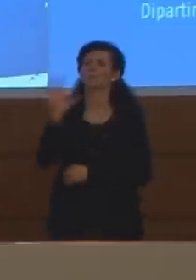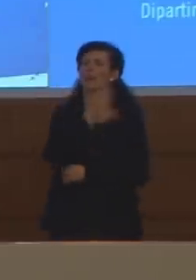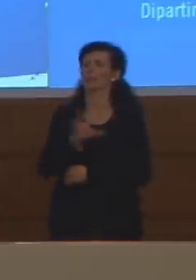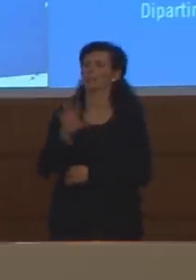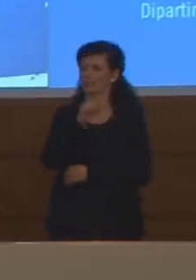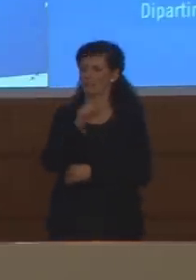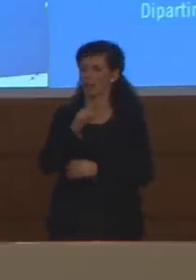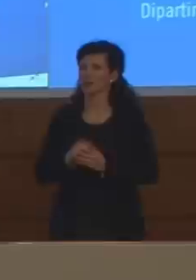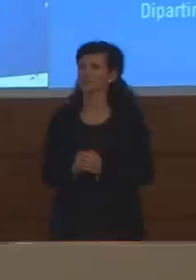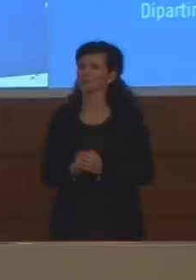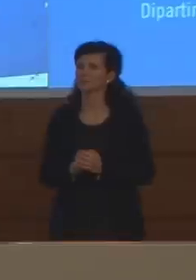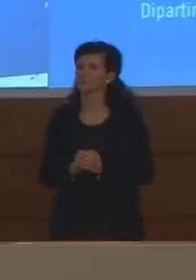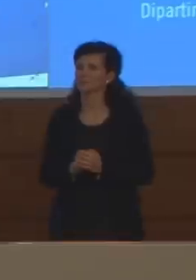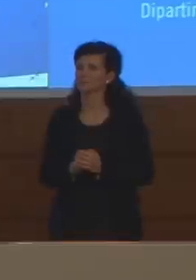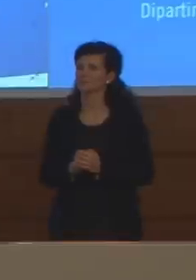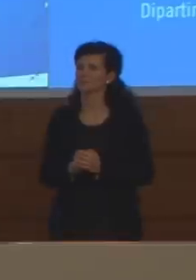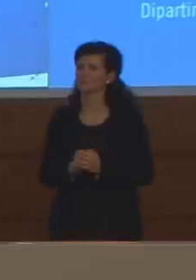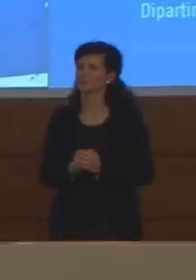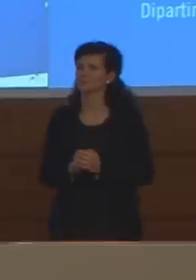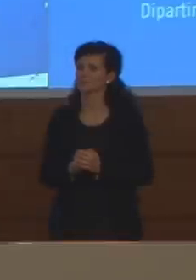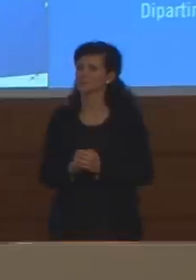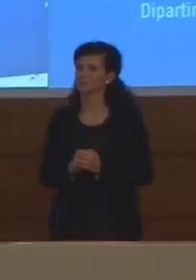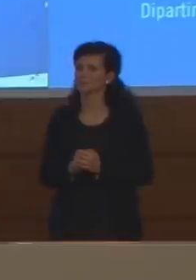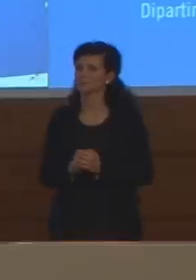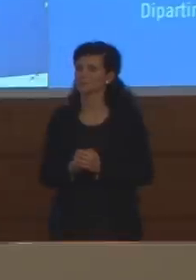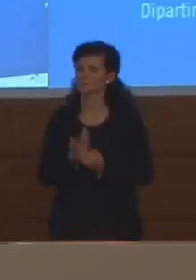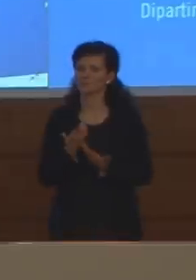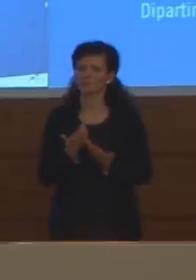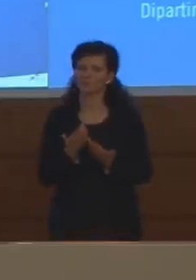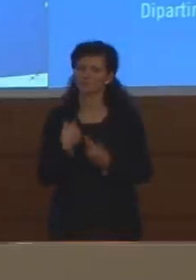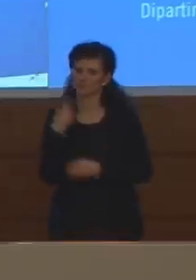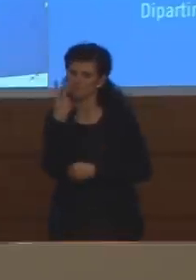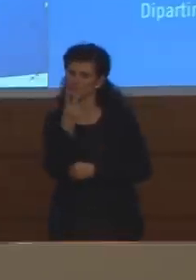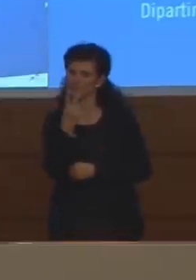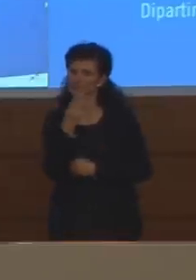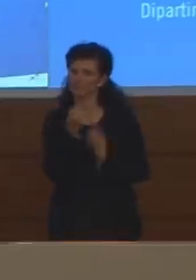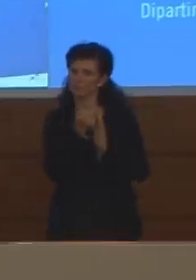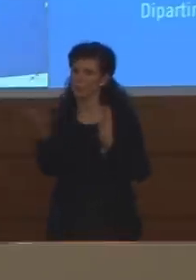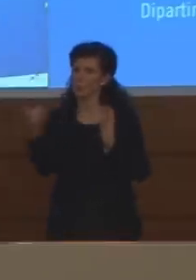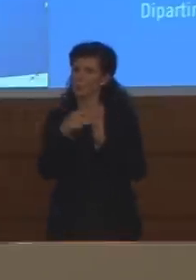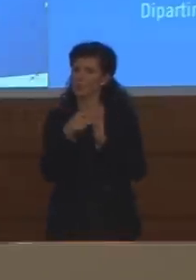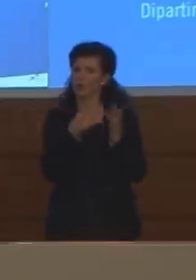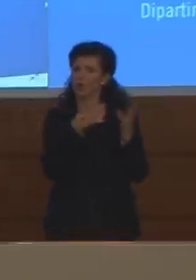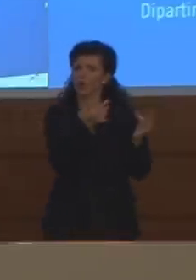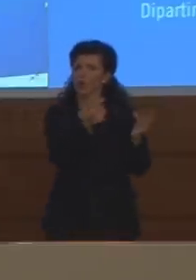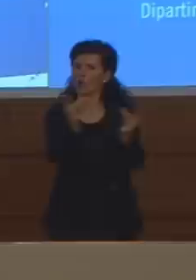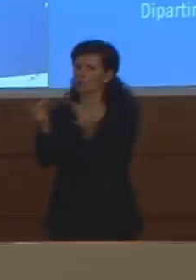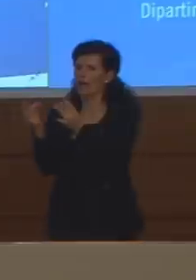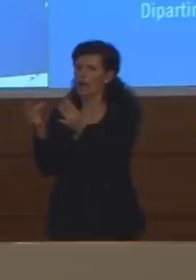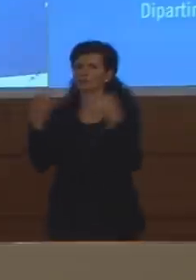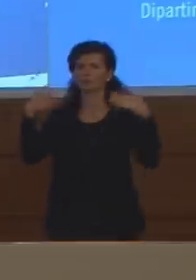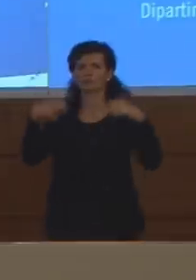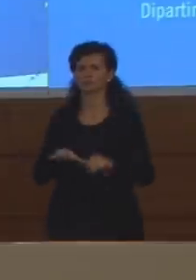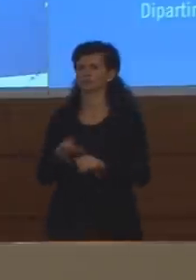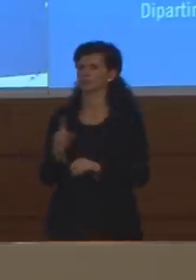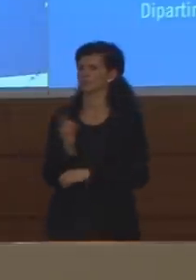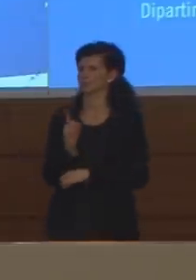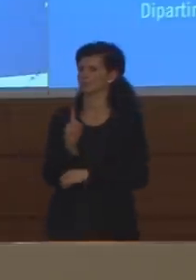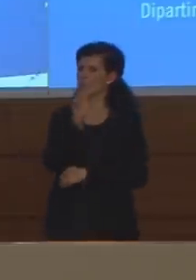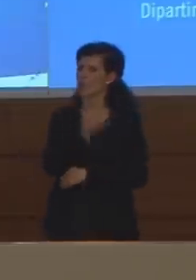i contagi non sembrano rallentare, purtroppo allo stesso ritmo che nel resto del Paese,